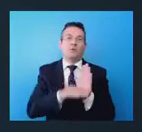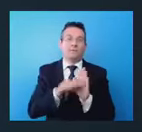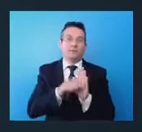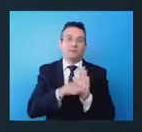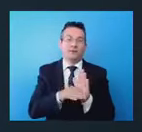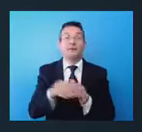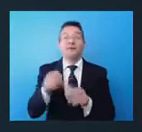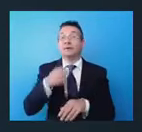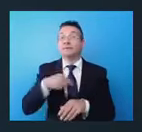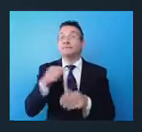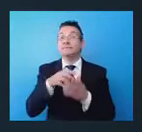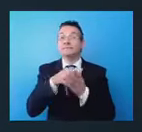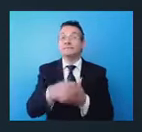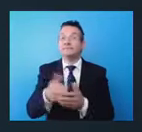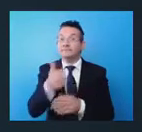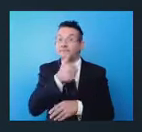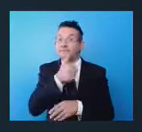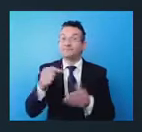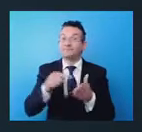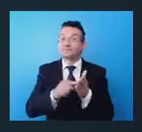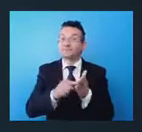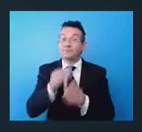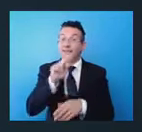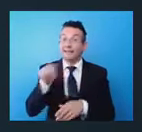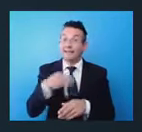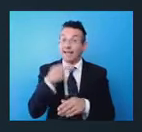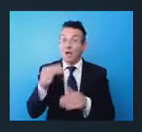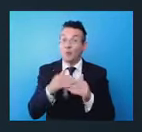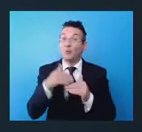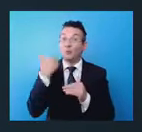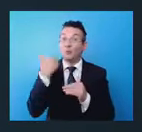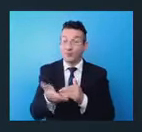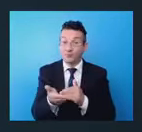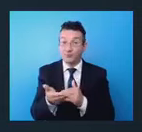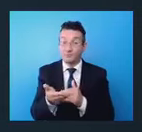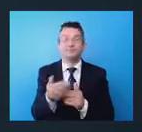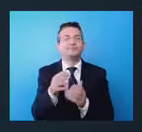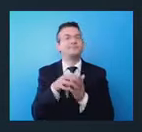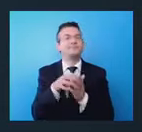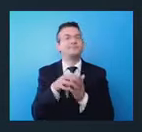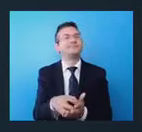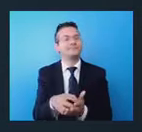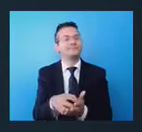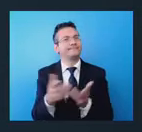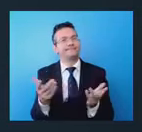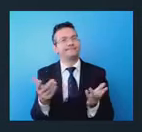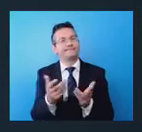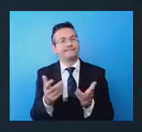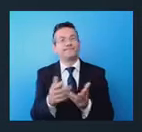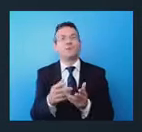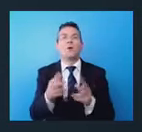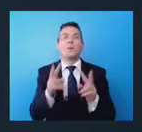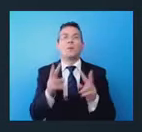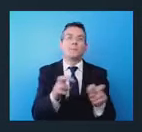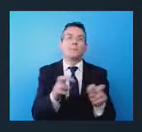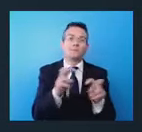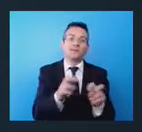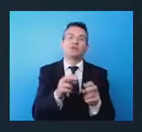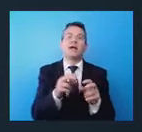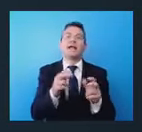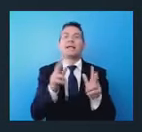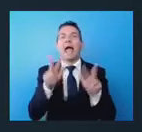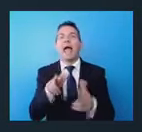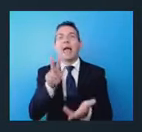di 100 milioni di euro per finanziare progetti di ricerca applicata, trasferimento tecnologico